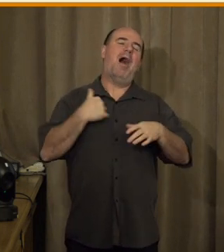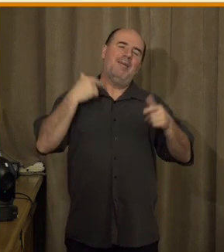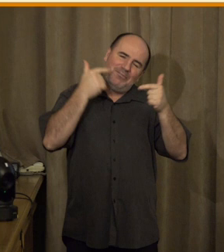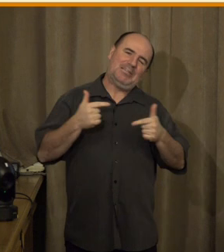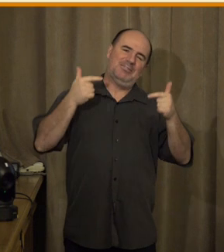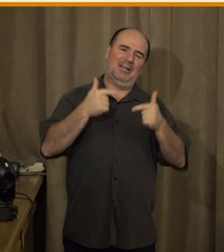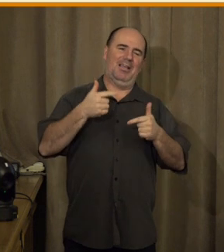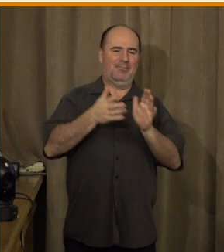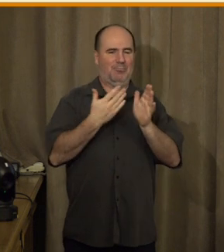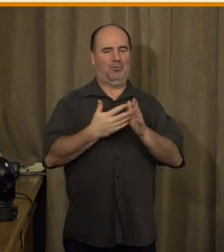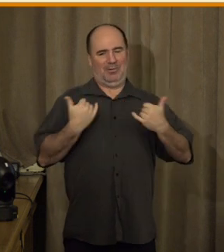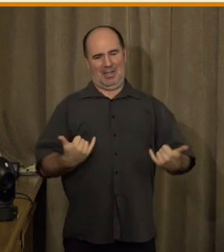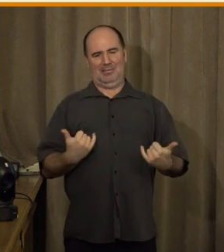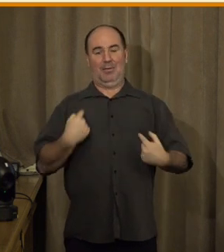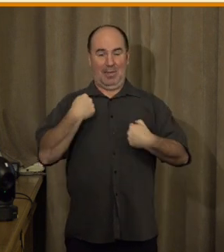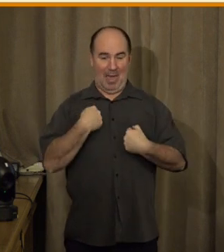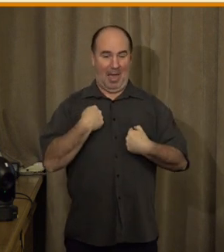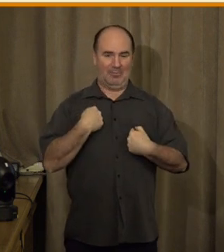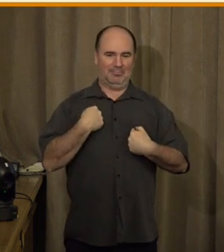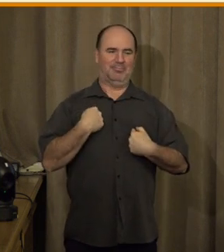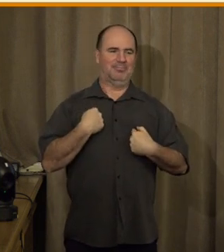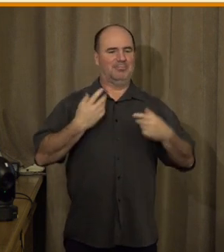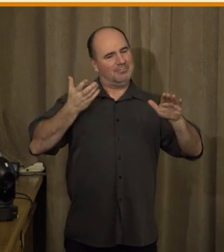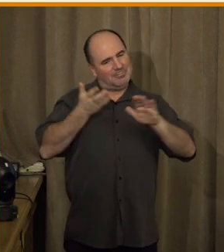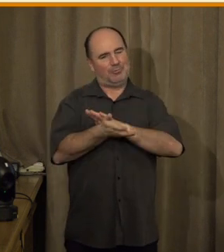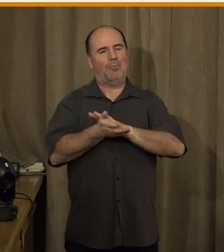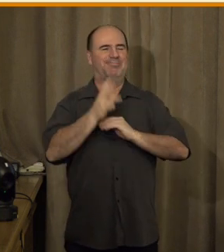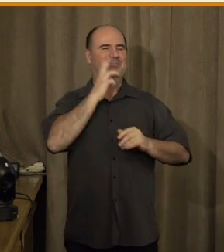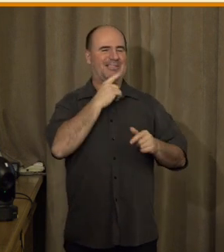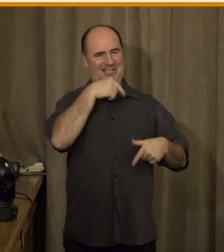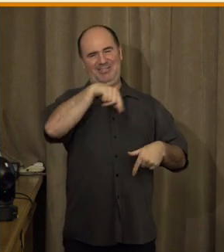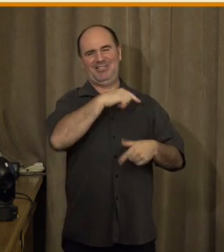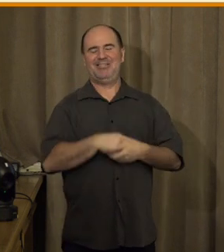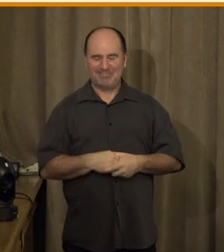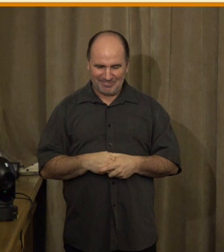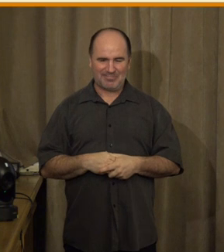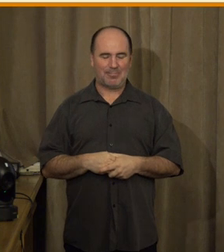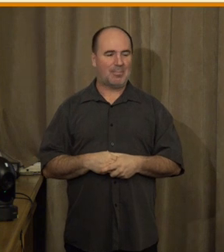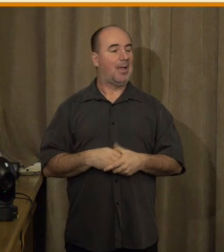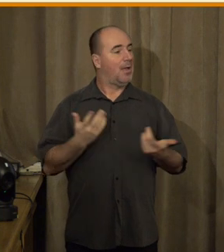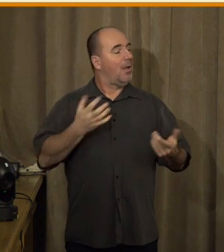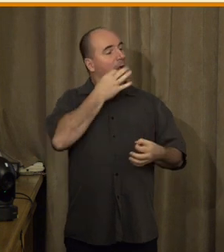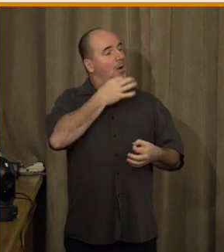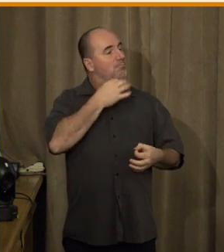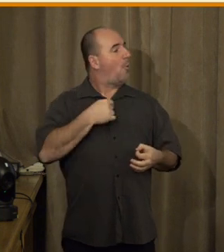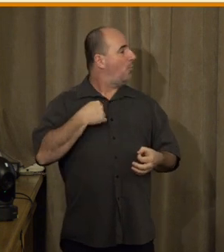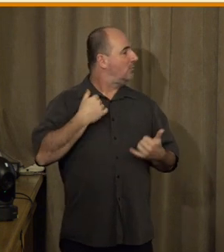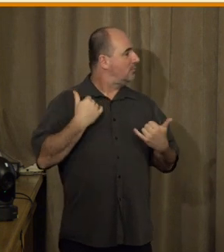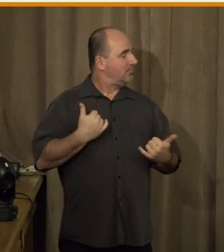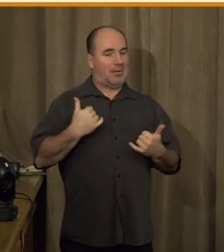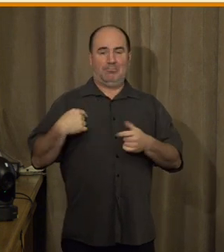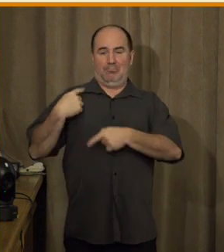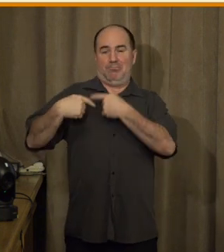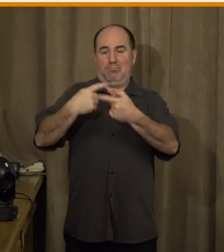ohledu já. Vlastně, kdybychom se měli zamyslet nad tím, co v procesu digitalizace nebo obecně v